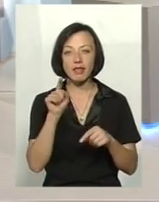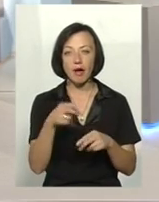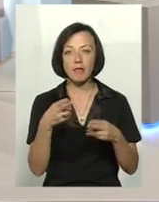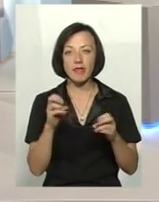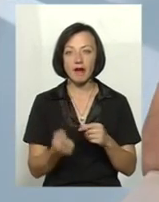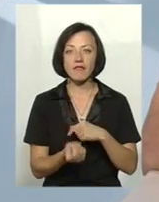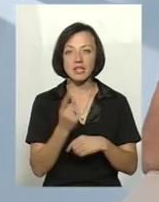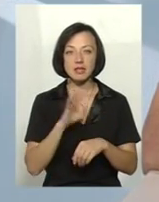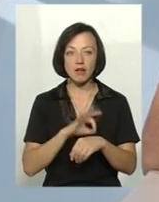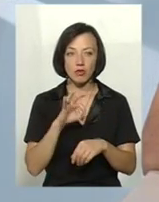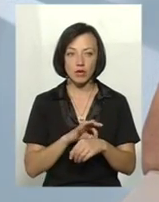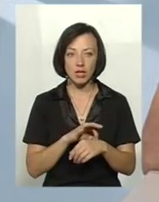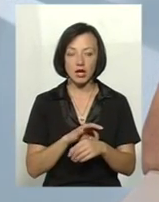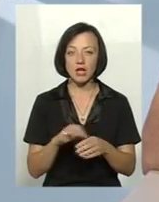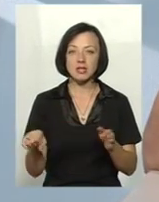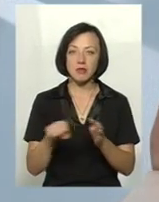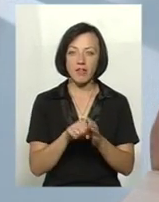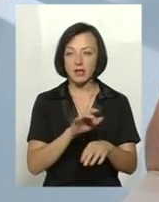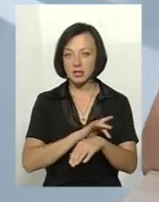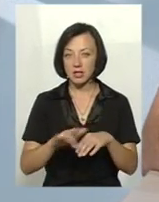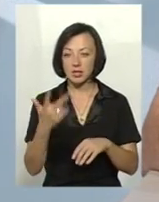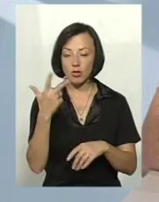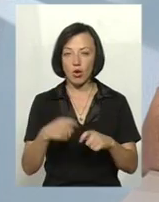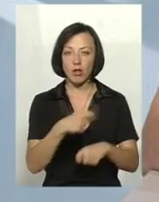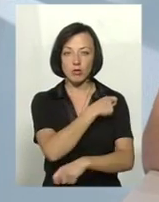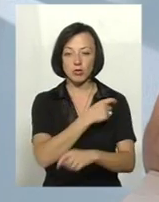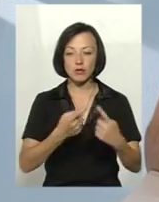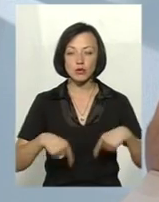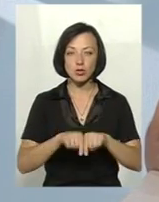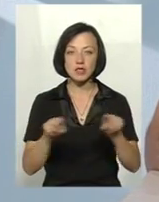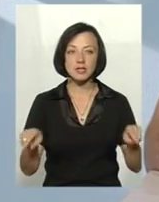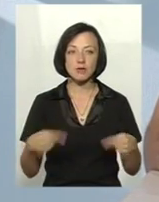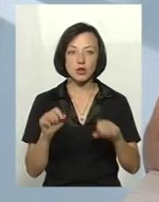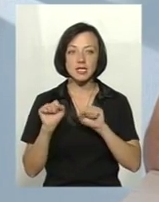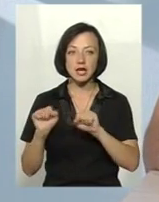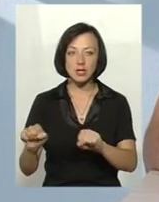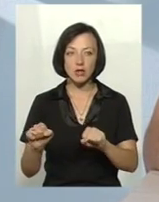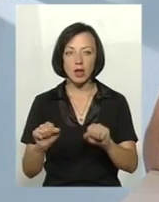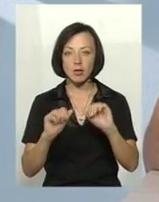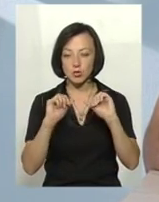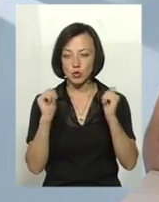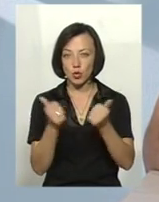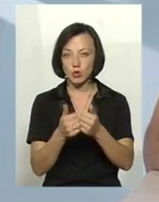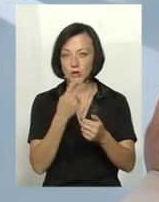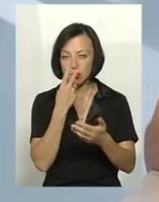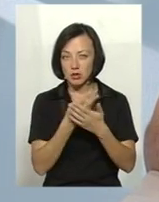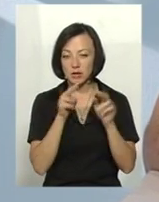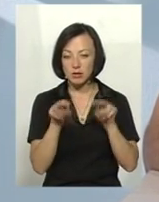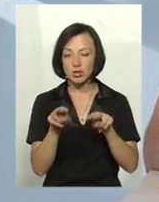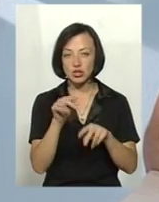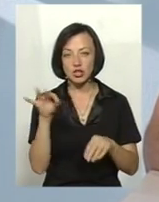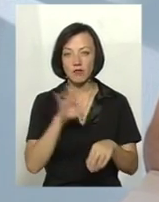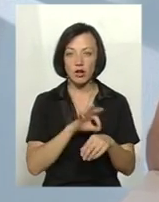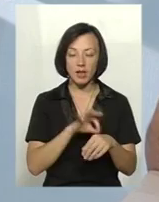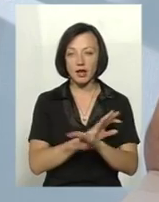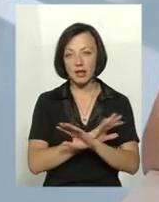виникло захворювання, забивається, знищується. В трьохкілометровій зоні ми створюємо, якби, захисну зону. Ми спостерігаємо спочатку, чи хворіють,